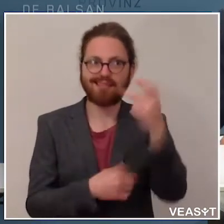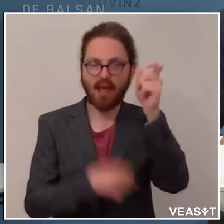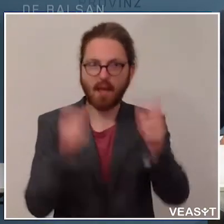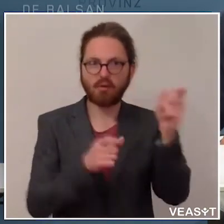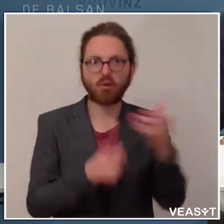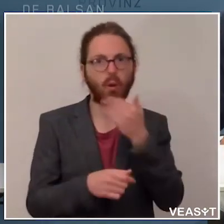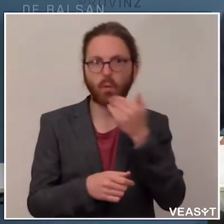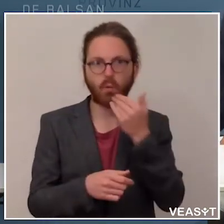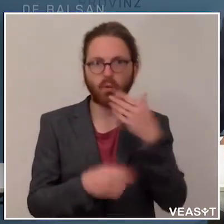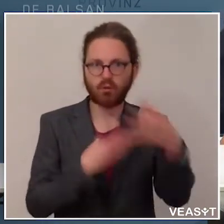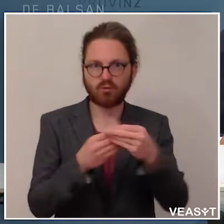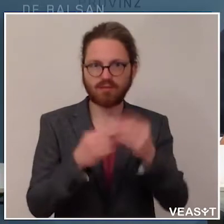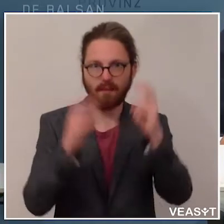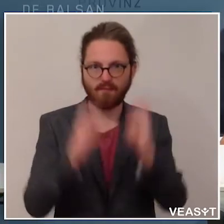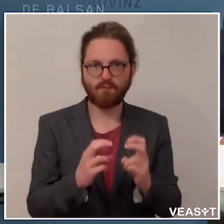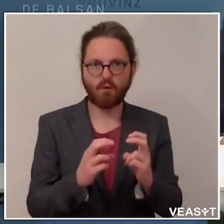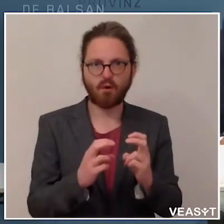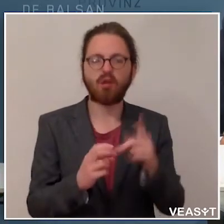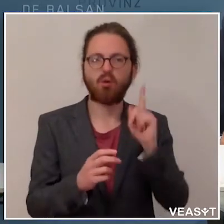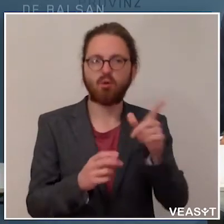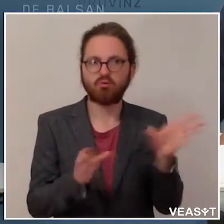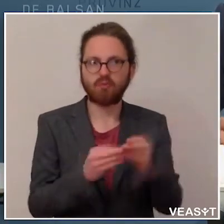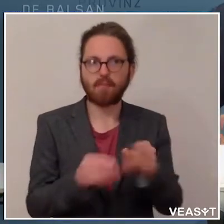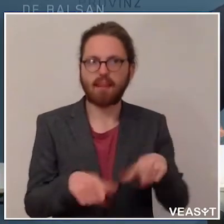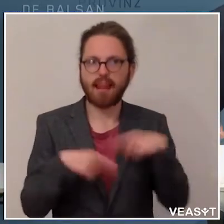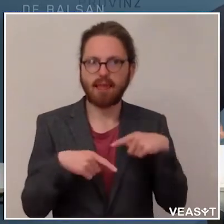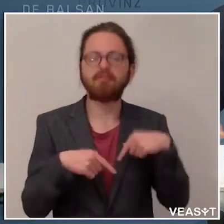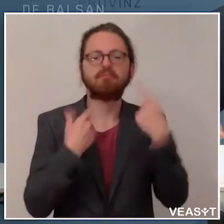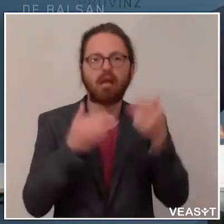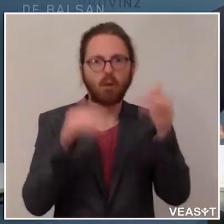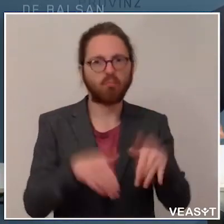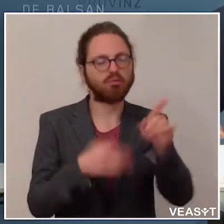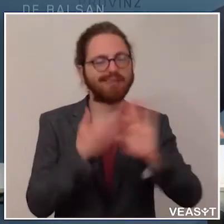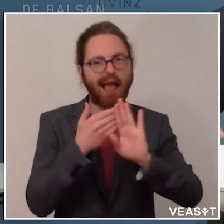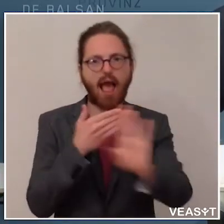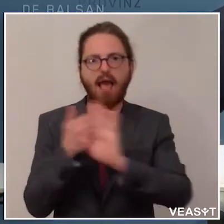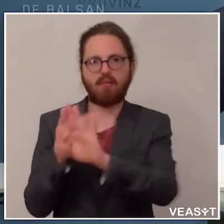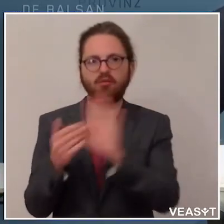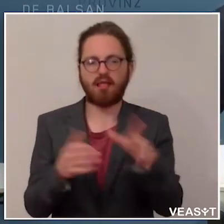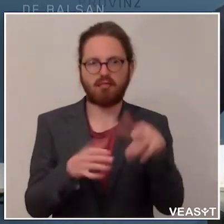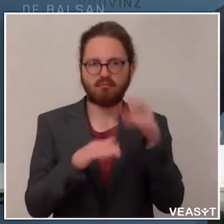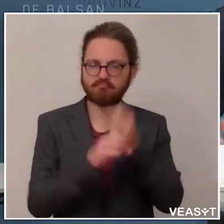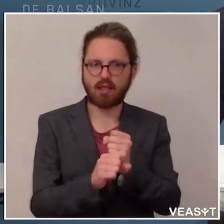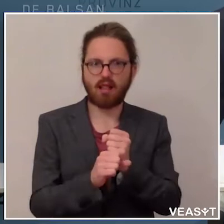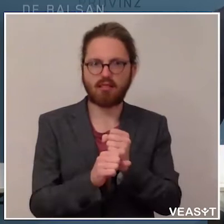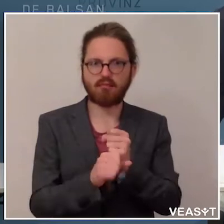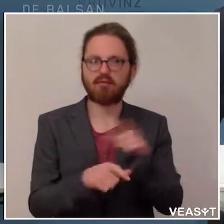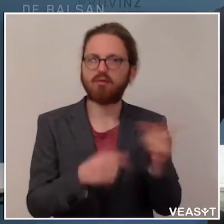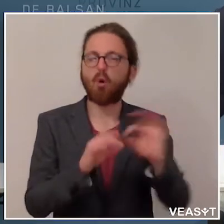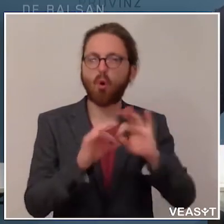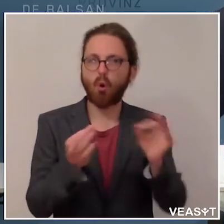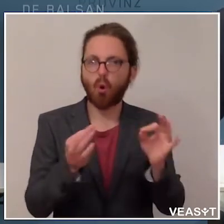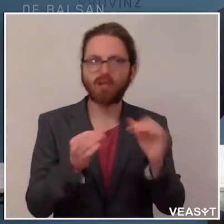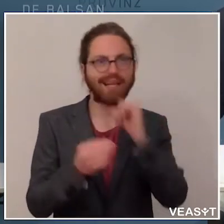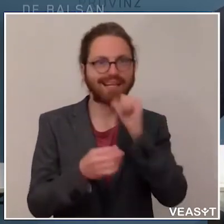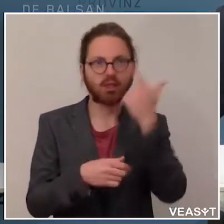eh schon im selben Haus wohnen und zusammenleben, sich treffen, dann müssen sie Abstand halten oder, wenn sie nicht, mindestens